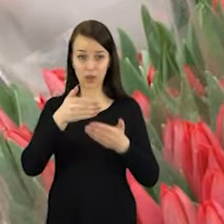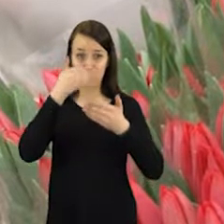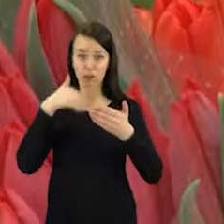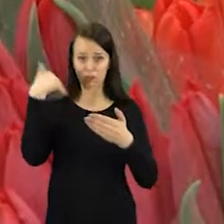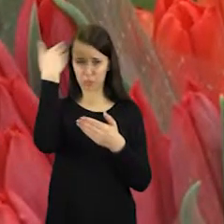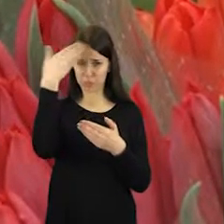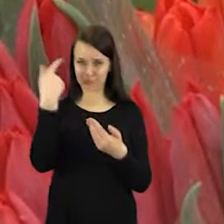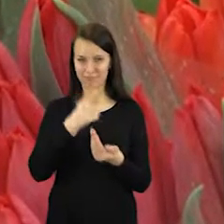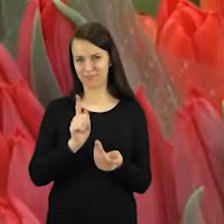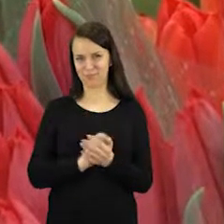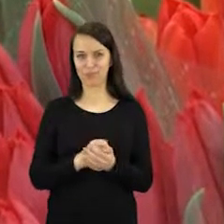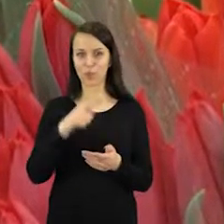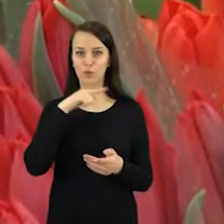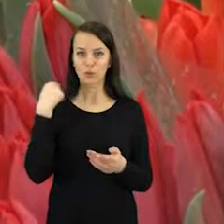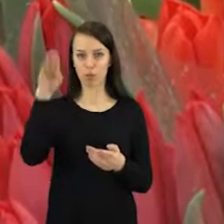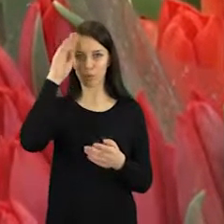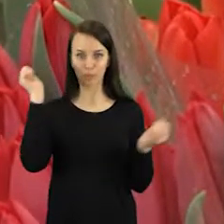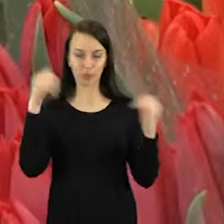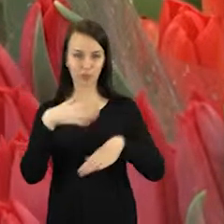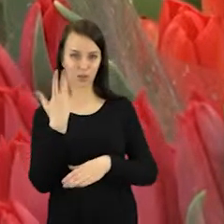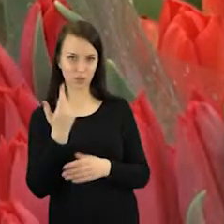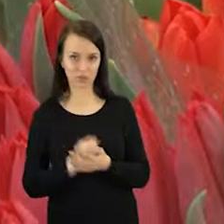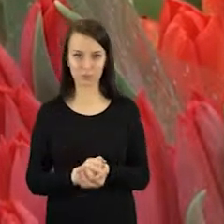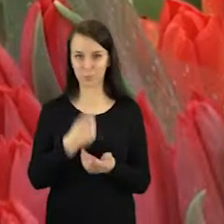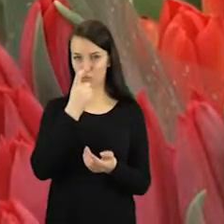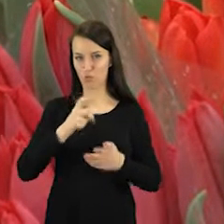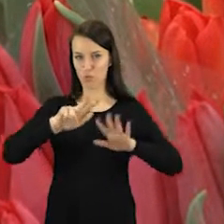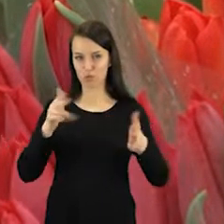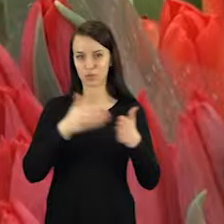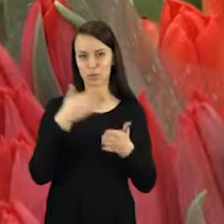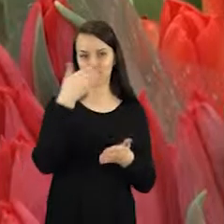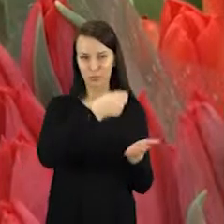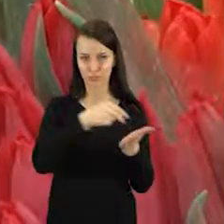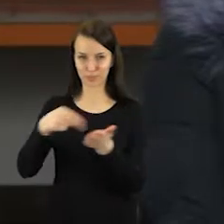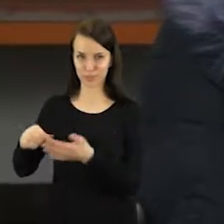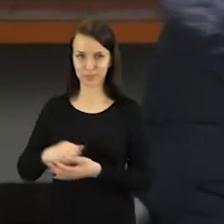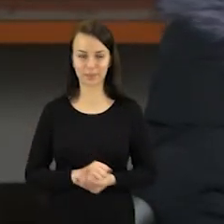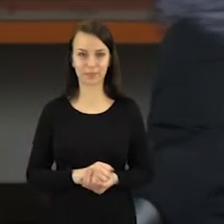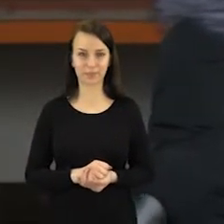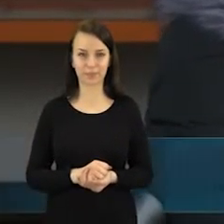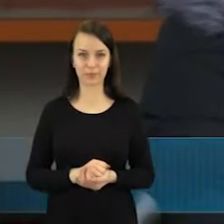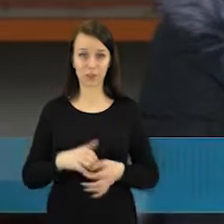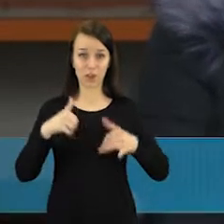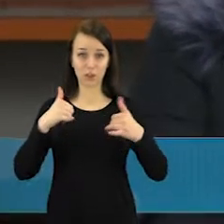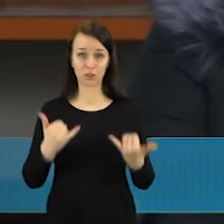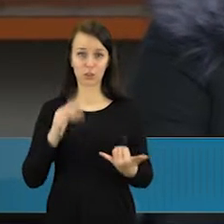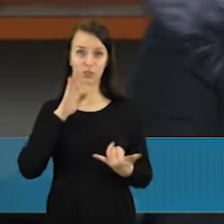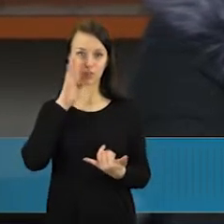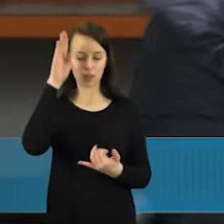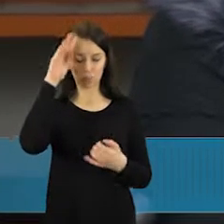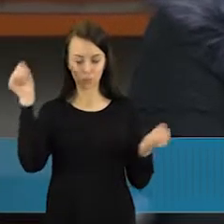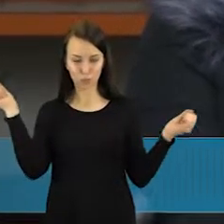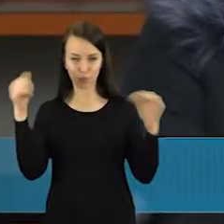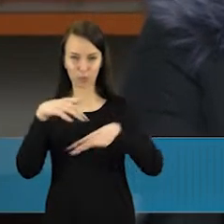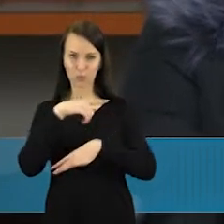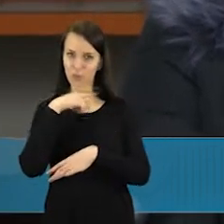gėlėmis. Didžiausių prikėjų ant pludžio sulaukiama kovo 8-ąją pirmoje dienos pusėje. Vyrai, tai, žinokit,